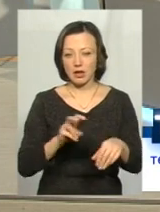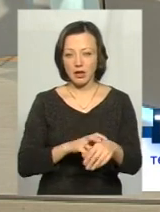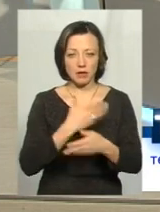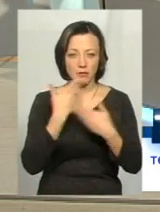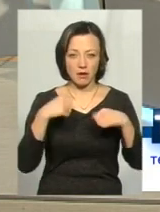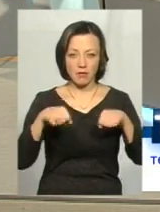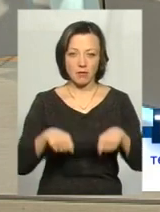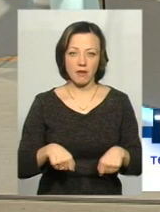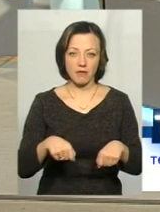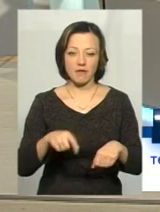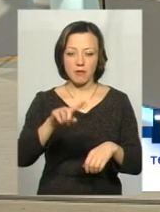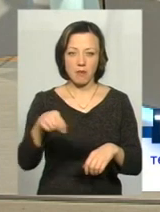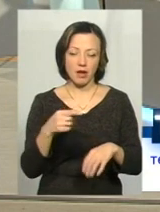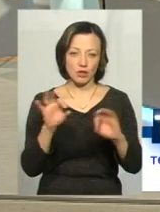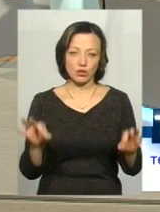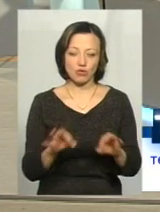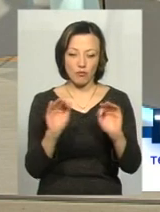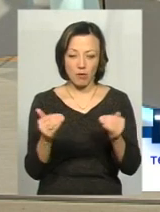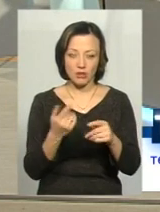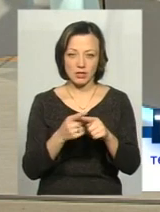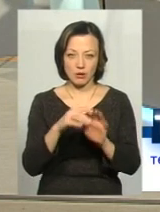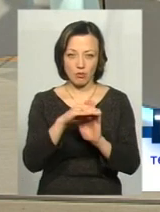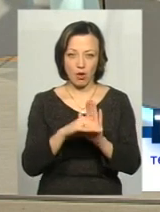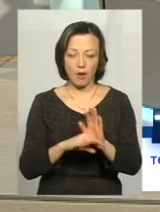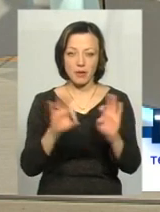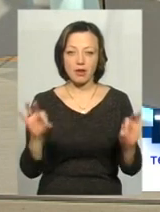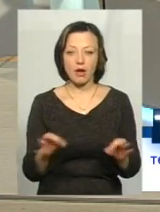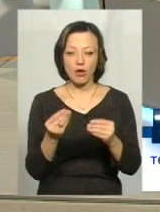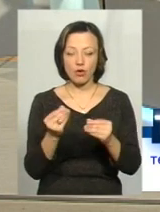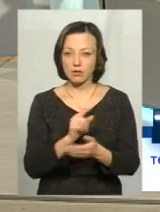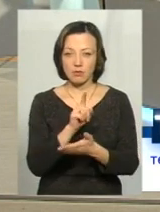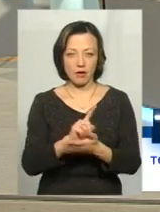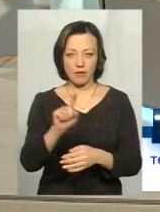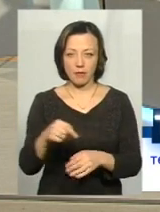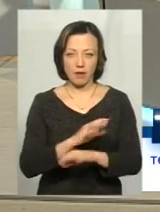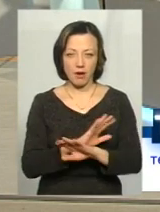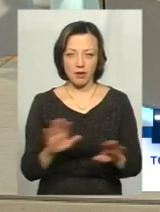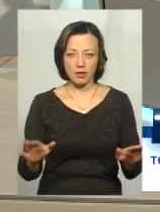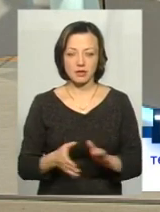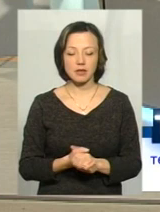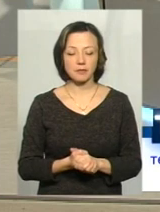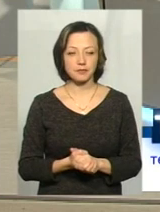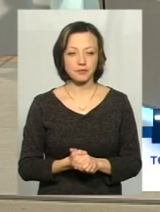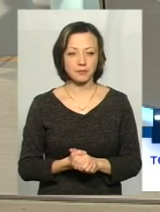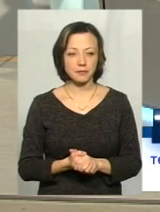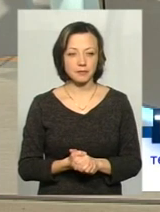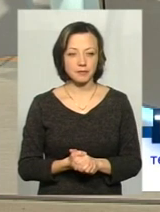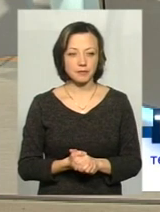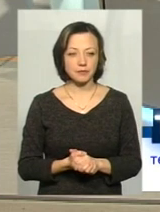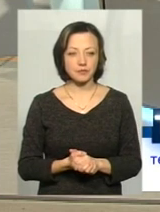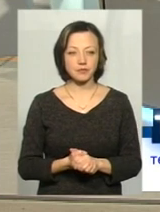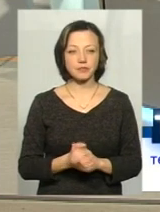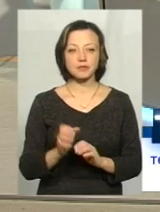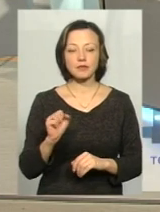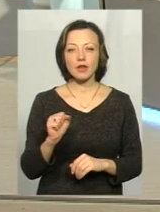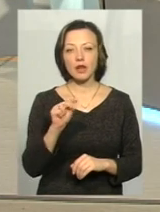має права в неї вимагати нічого. От в межах цієї програми ніякі кошти не мають вимагатися. І все. А чи